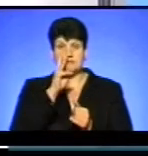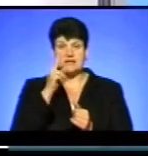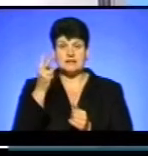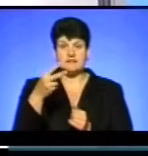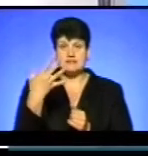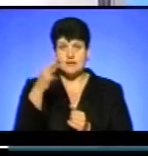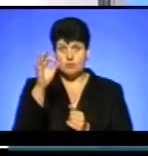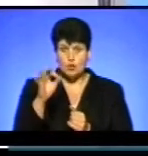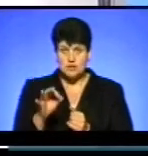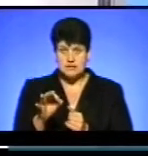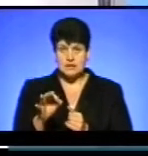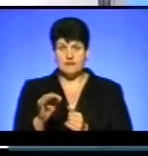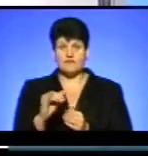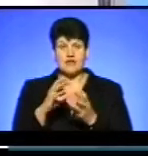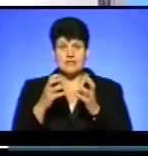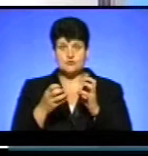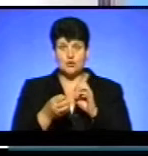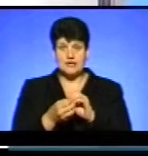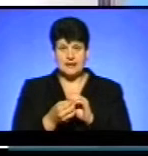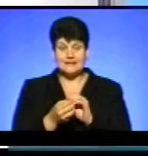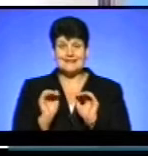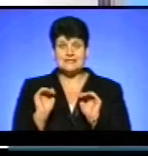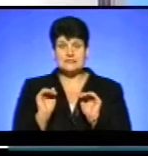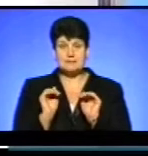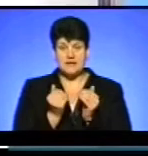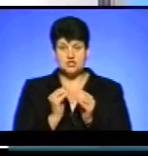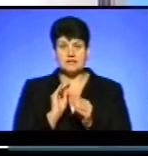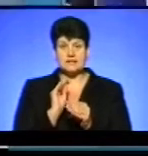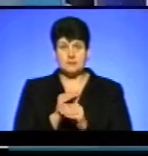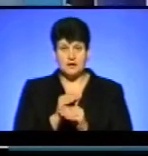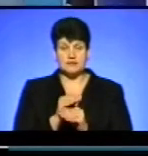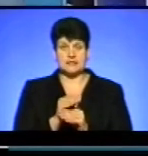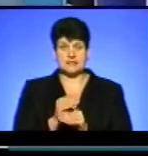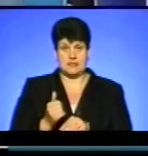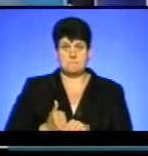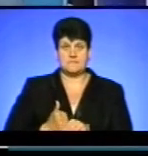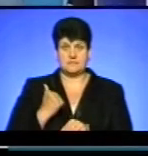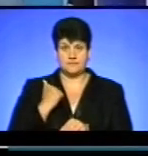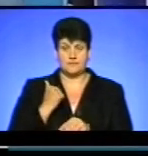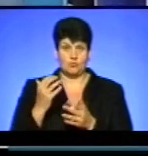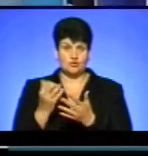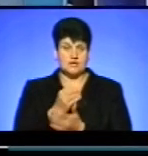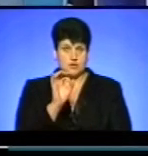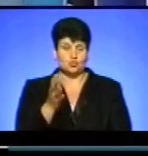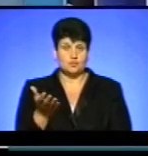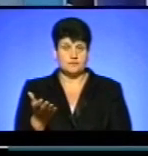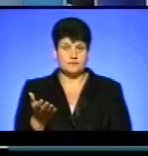% педагогам в результаті зменшення надбавки за престижність, тобто виходимо на нуль практично.